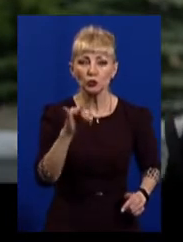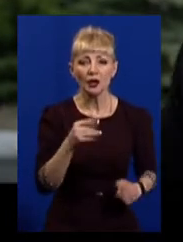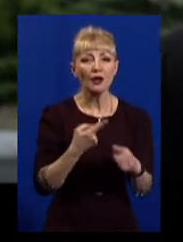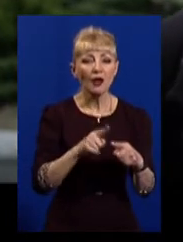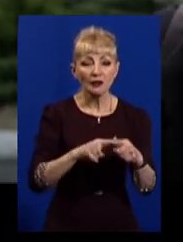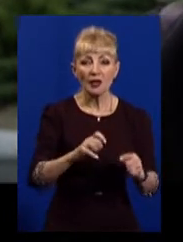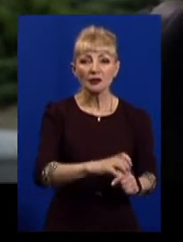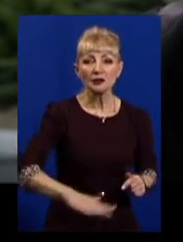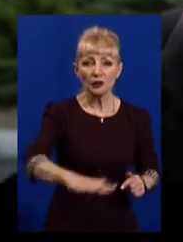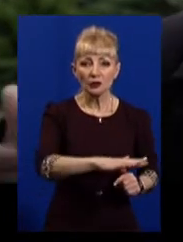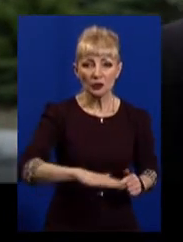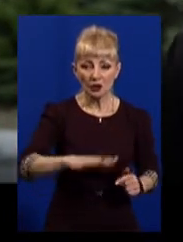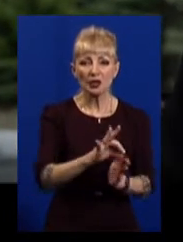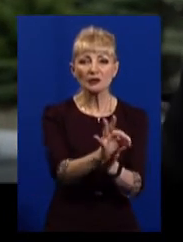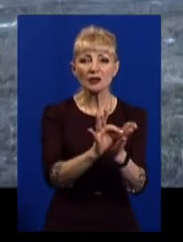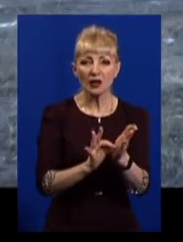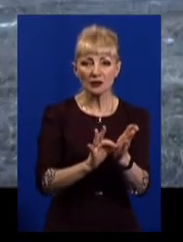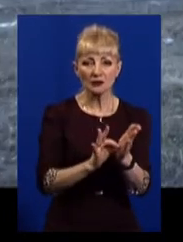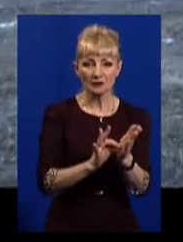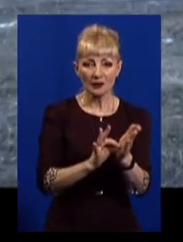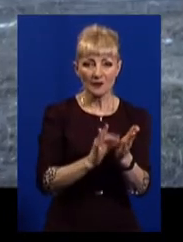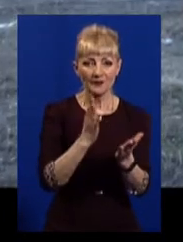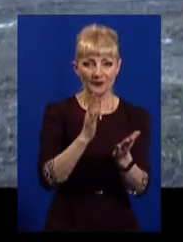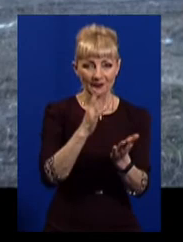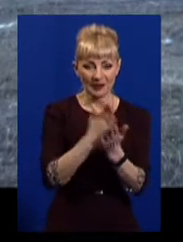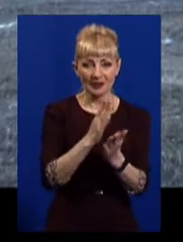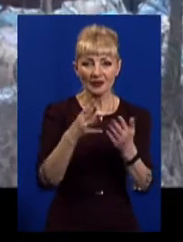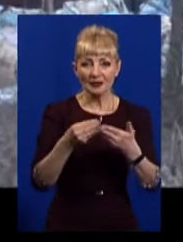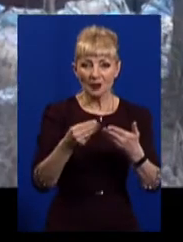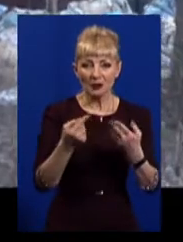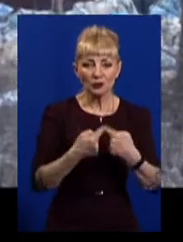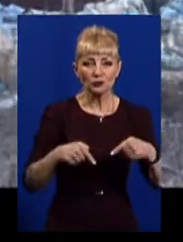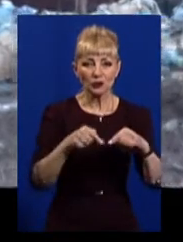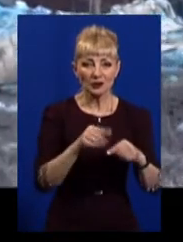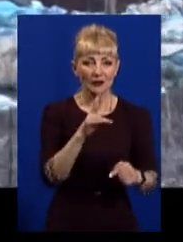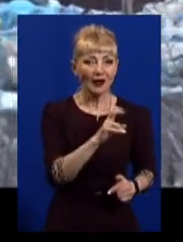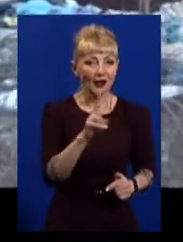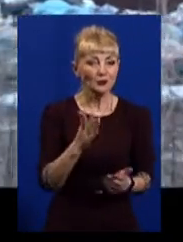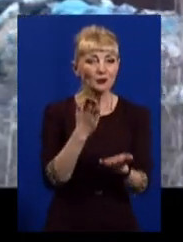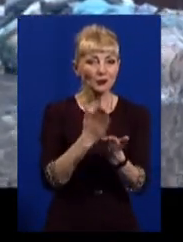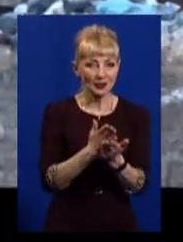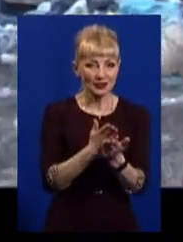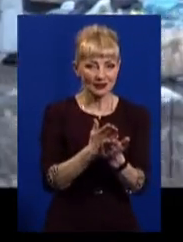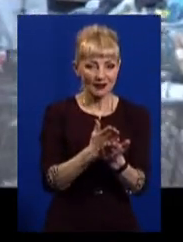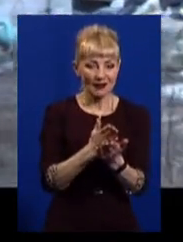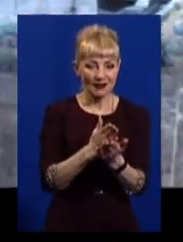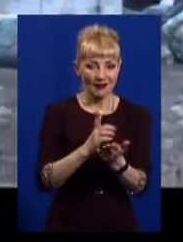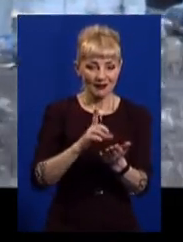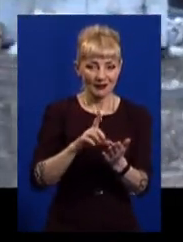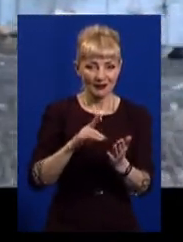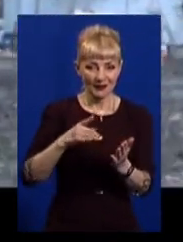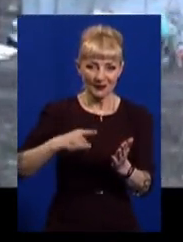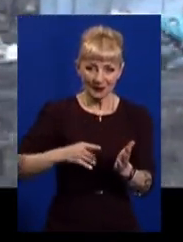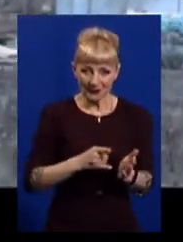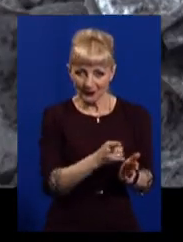одразу за їх земельною ділянкою, на яку є в'їзд тільки з їх території і